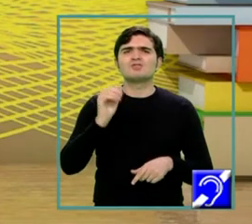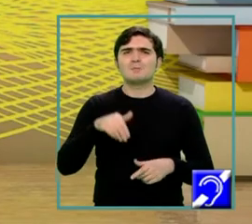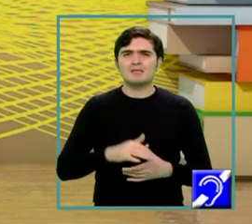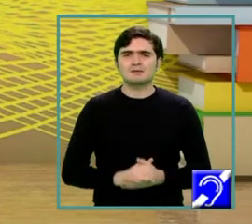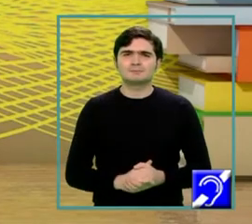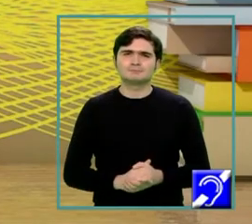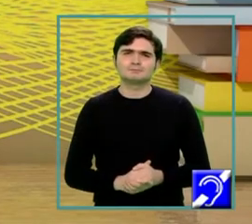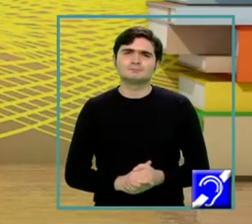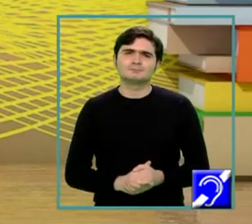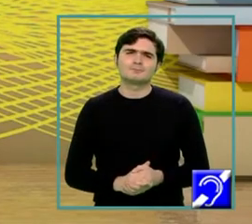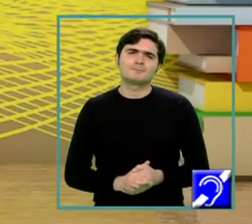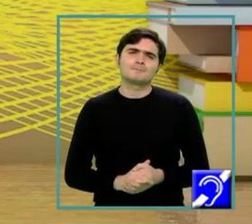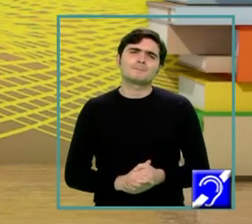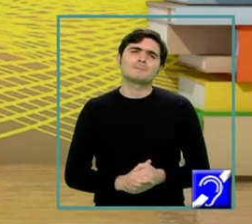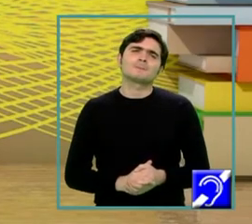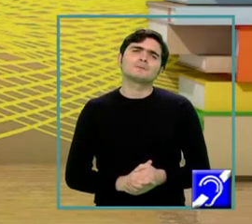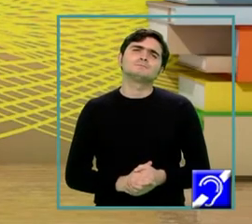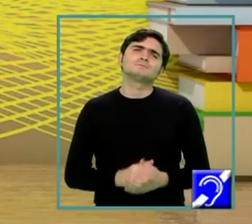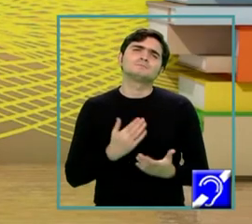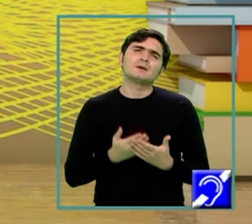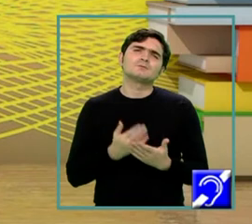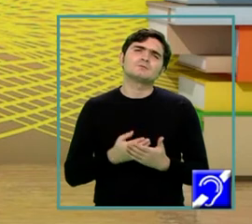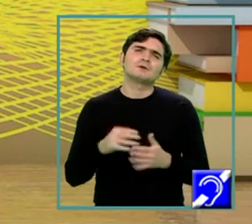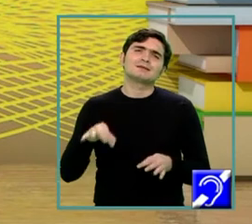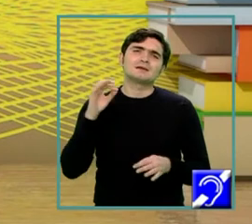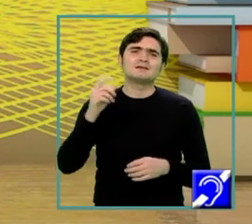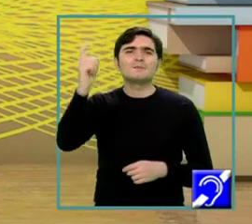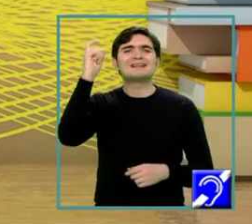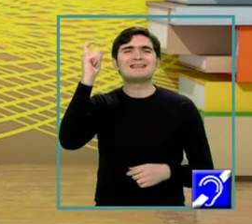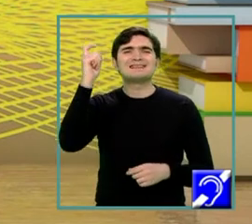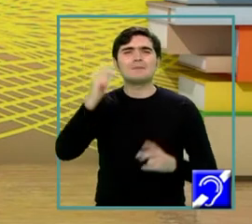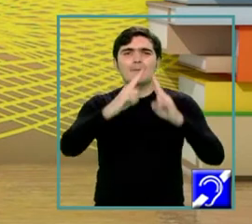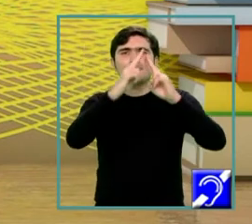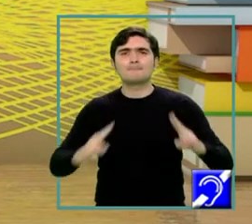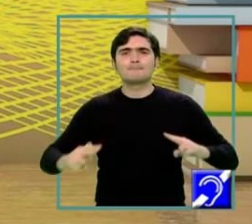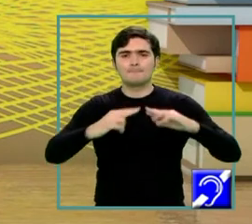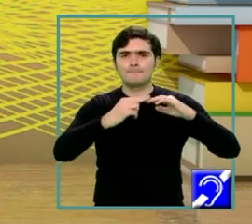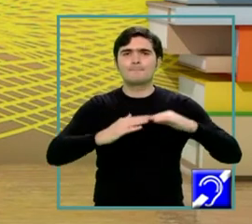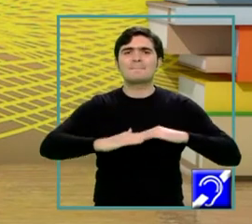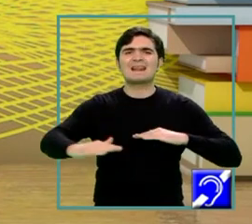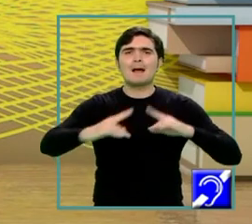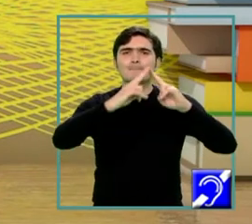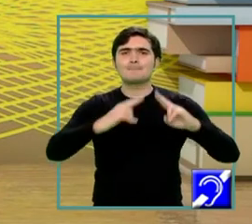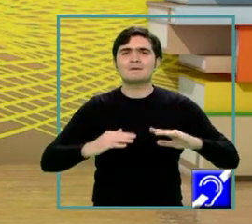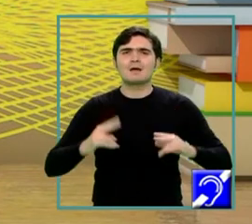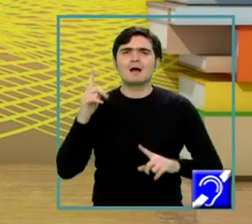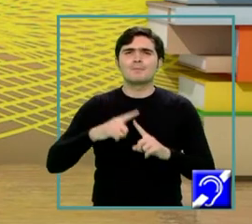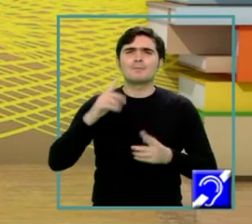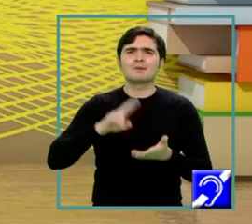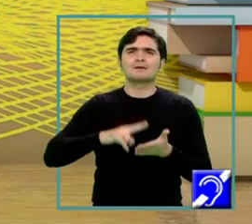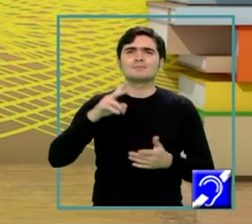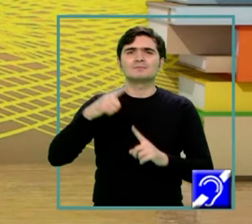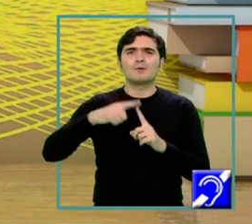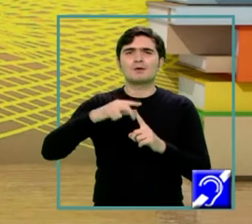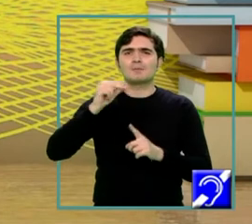Pentru determinarea înălțimii piramidei aplicăm termenului Pitagora în termenul